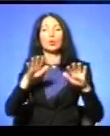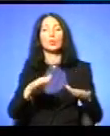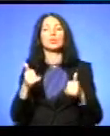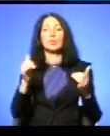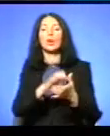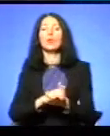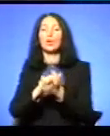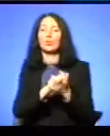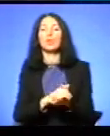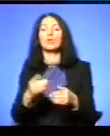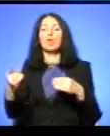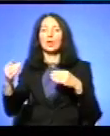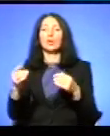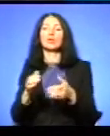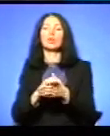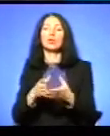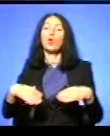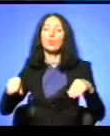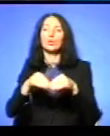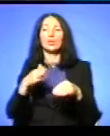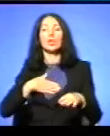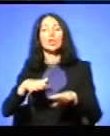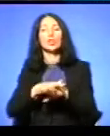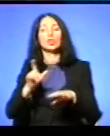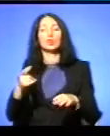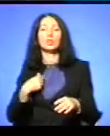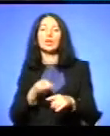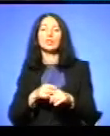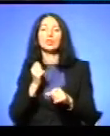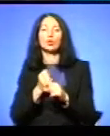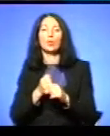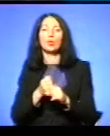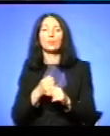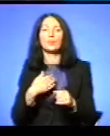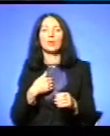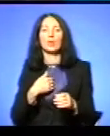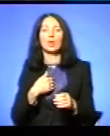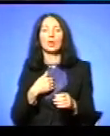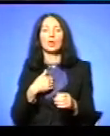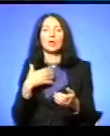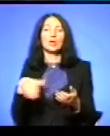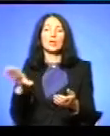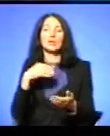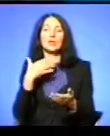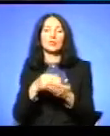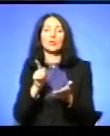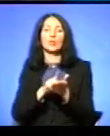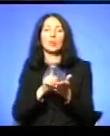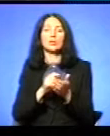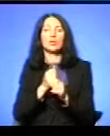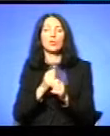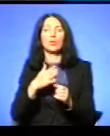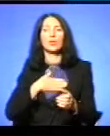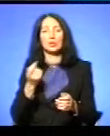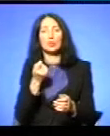ближніми міжнародами Я це зроблю Очевидно, що мені треба Це з моєї пенсії У мене трошки більша пенсія